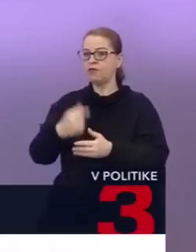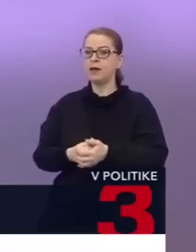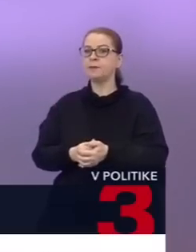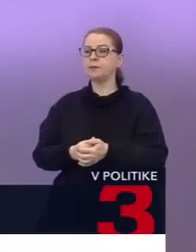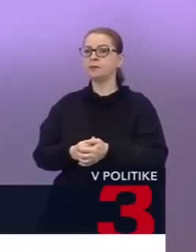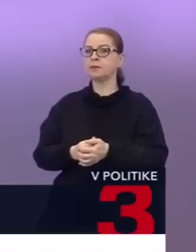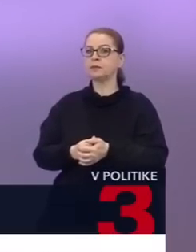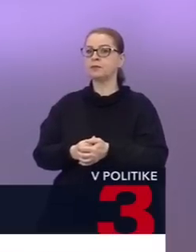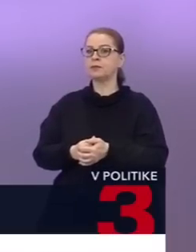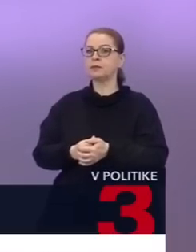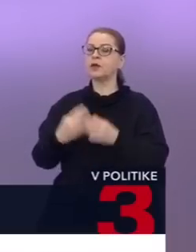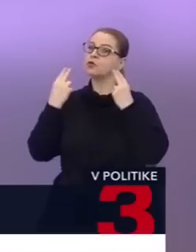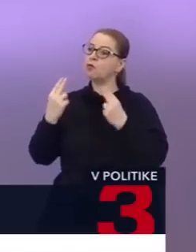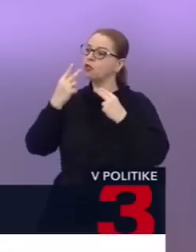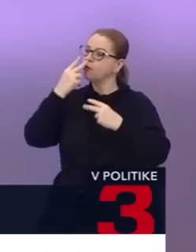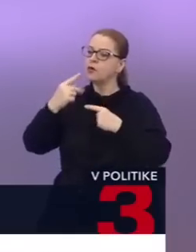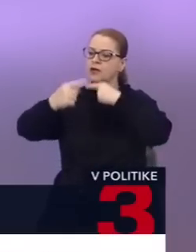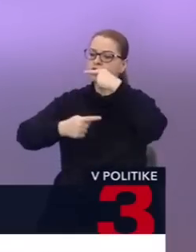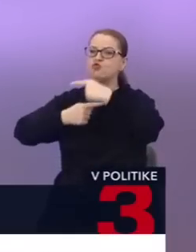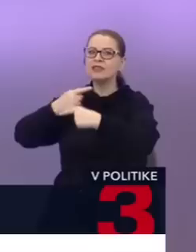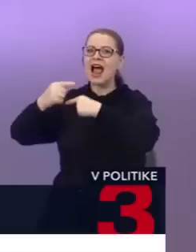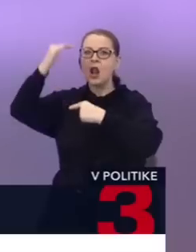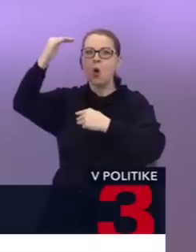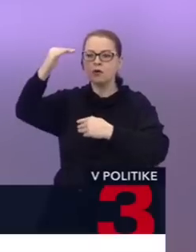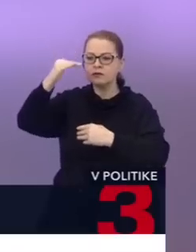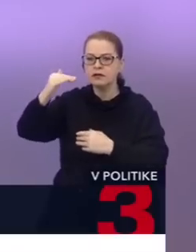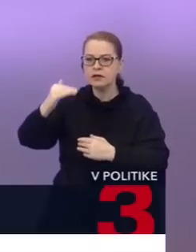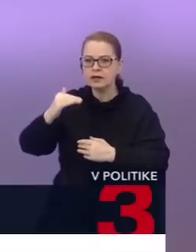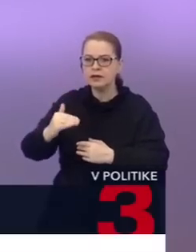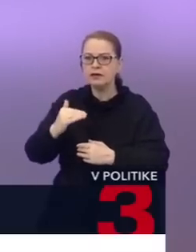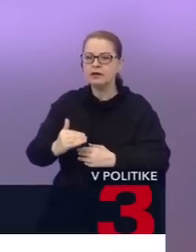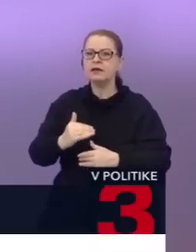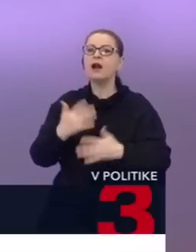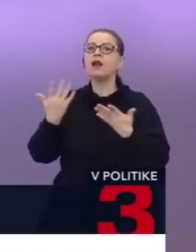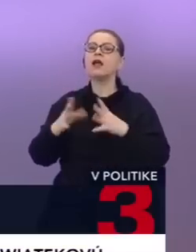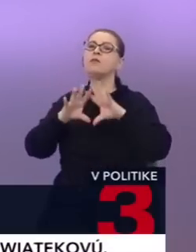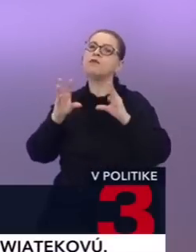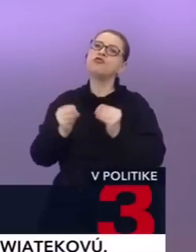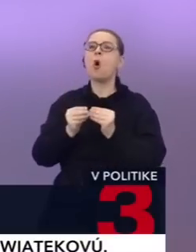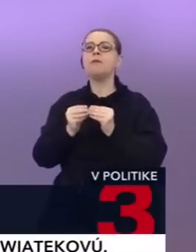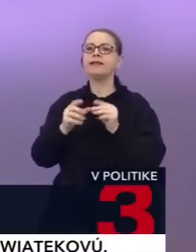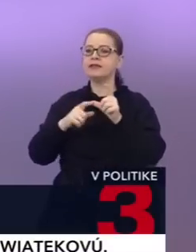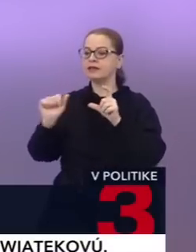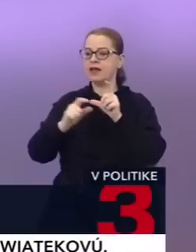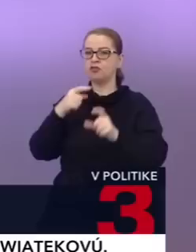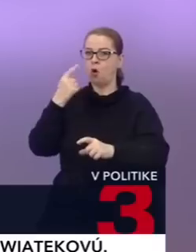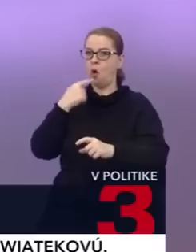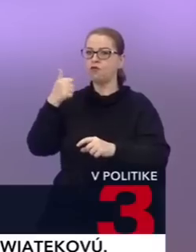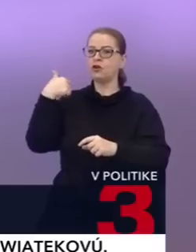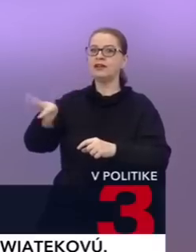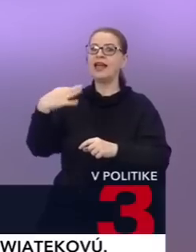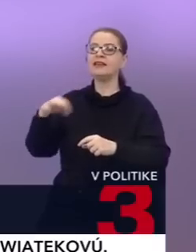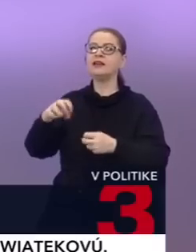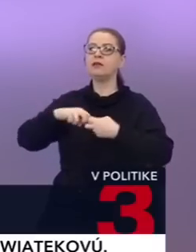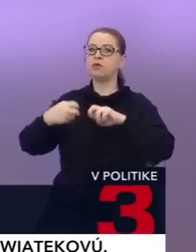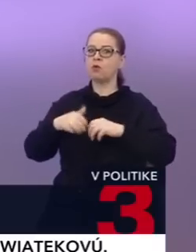Je dôležité vidieť ten sled udalostí, ako nastal. Pretože celý čas viac menej strana SIS hovorila o tom, že jediný problém našej vlády